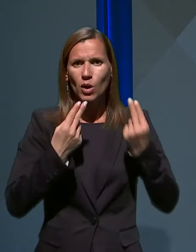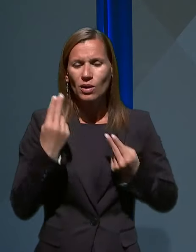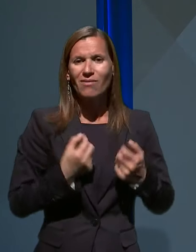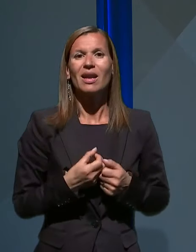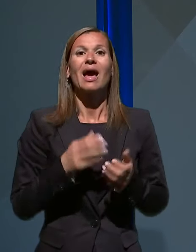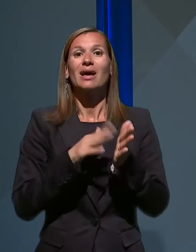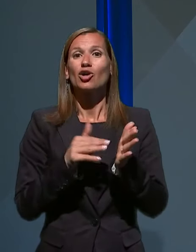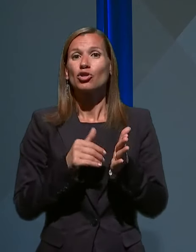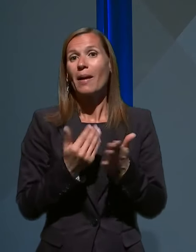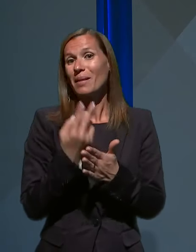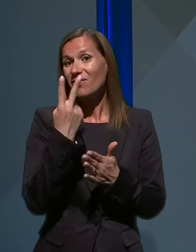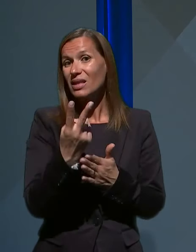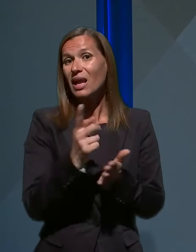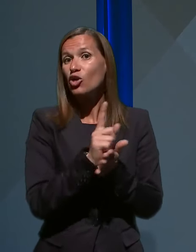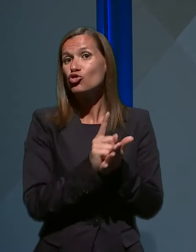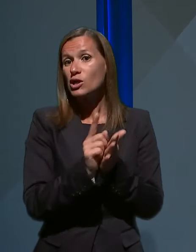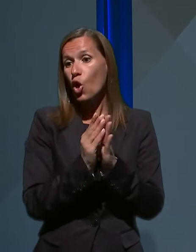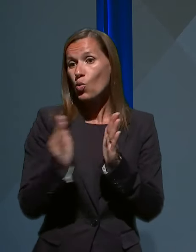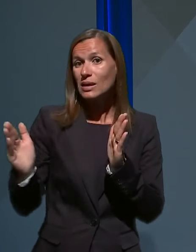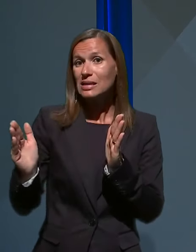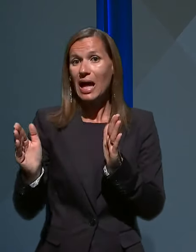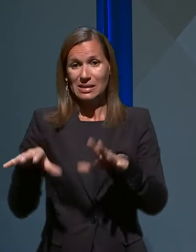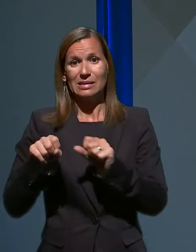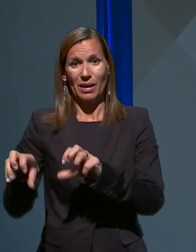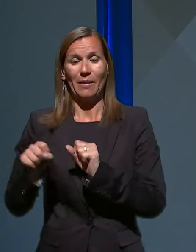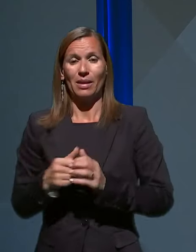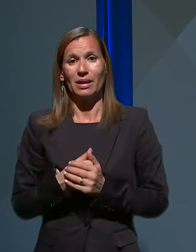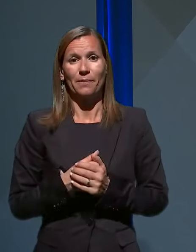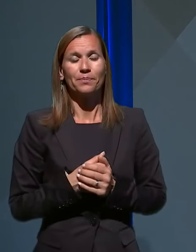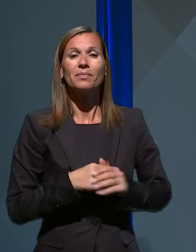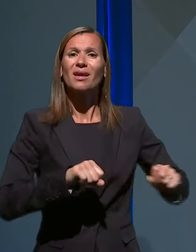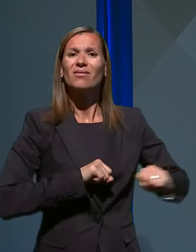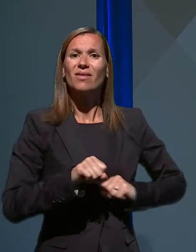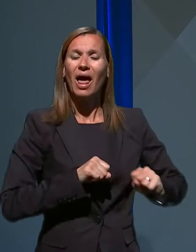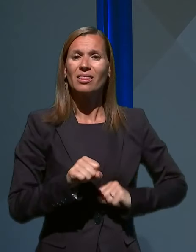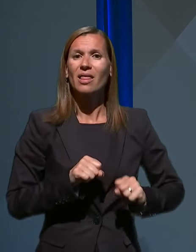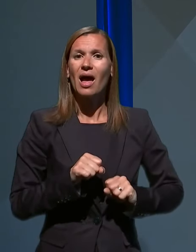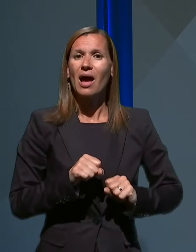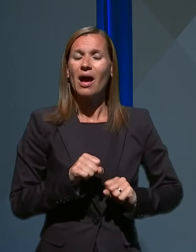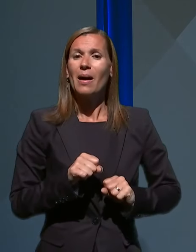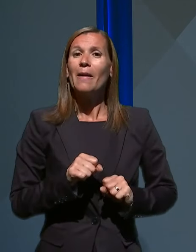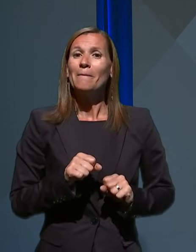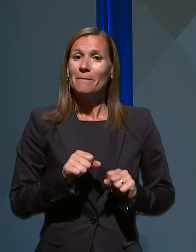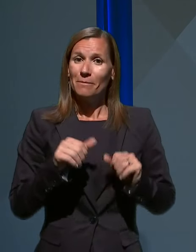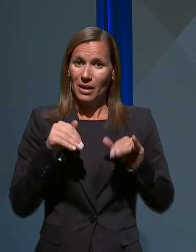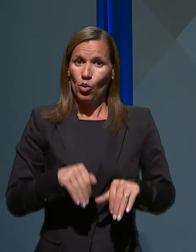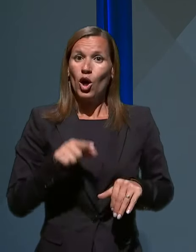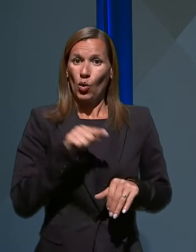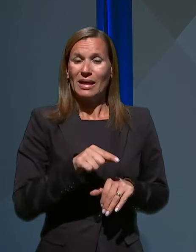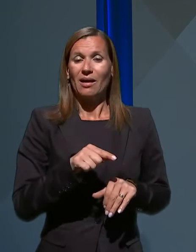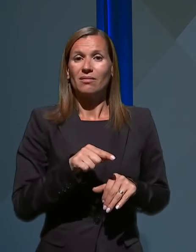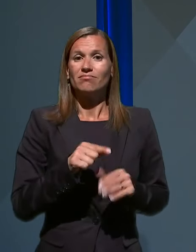predvidena časovnica sprejemanja. Vlada naj bi o teh smernicah